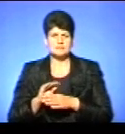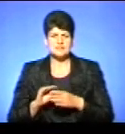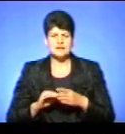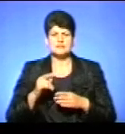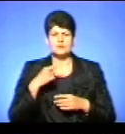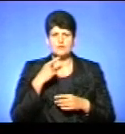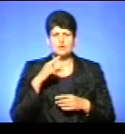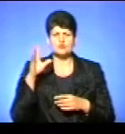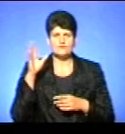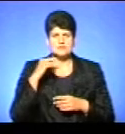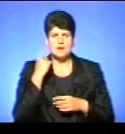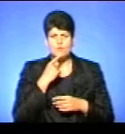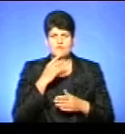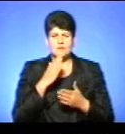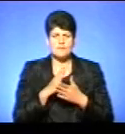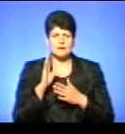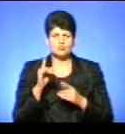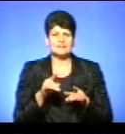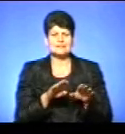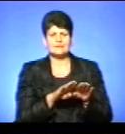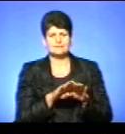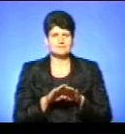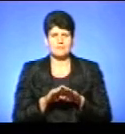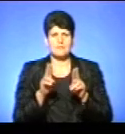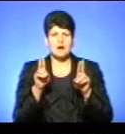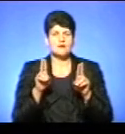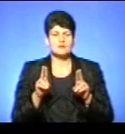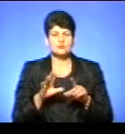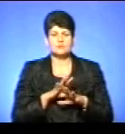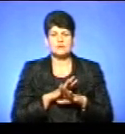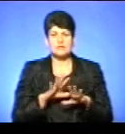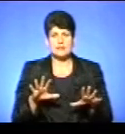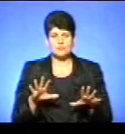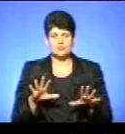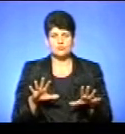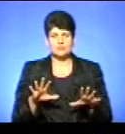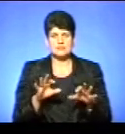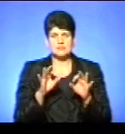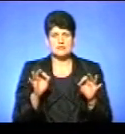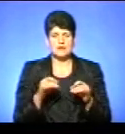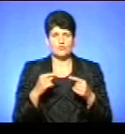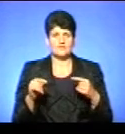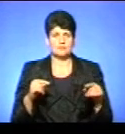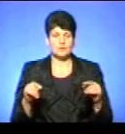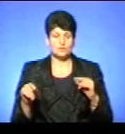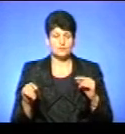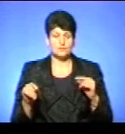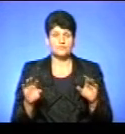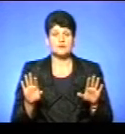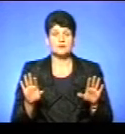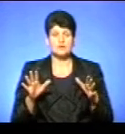книгодрукування має йти за єдиними правилами, щоб не було зовсім ніякої відмінності. Таким чином,